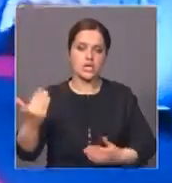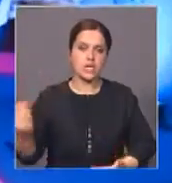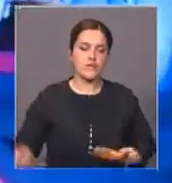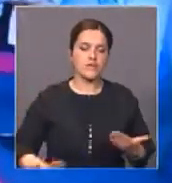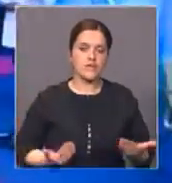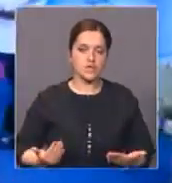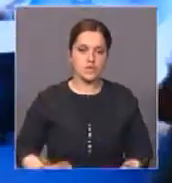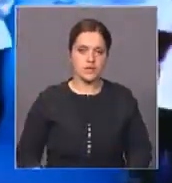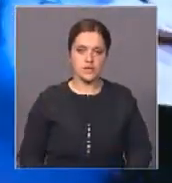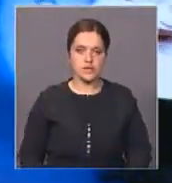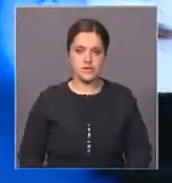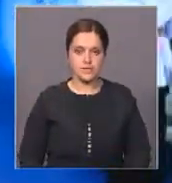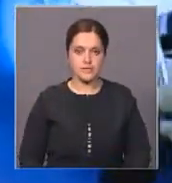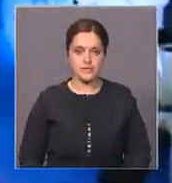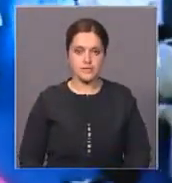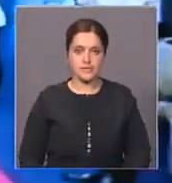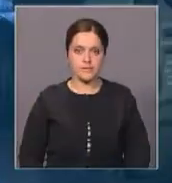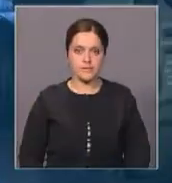воплощать их в жизнь.